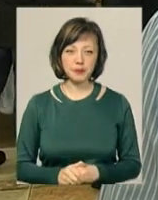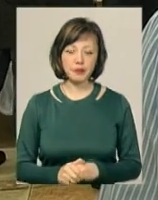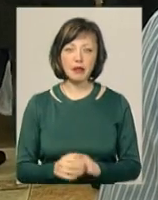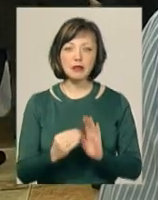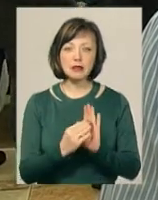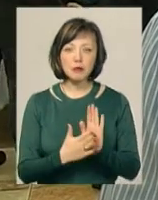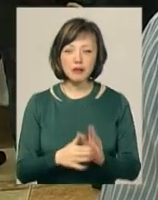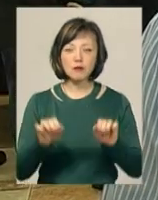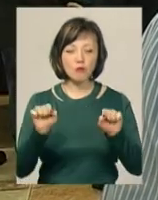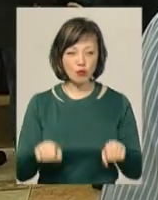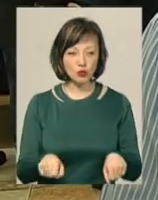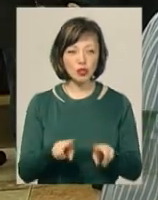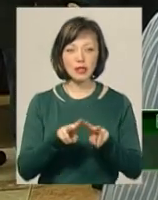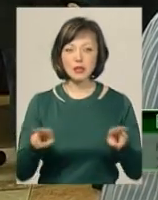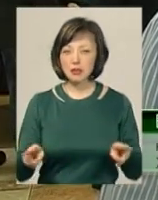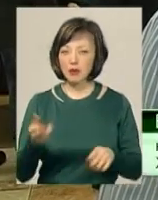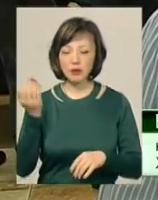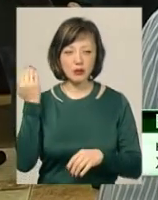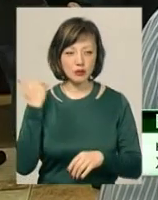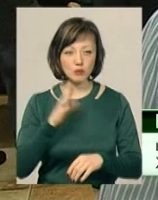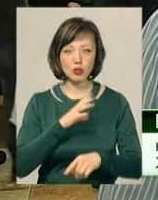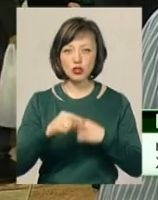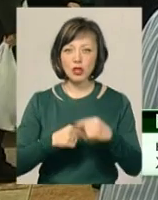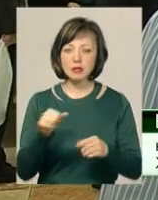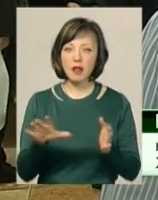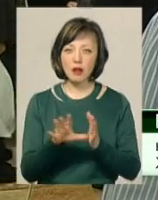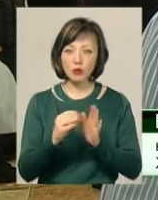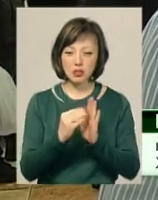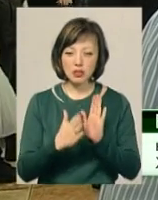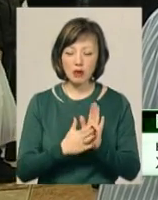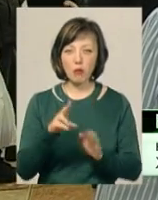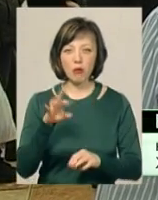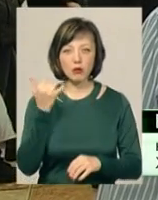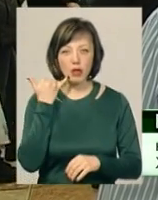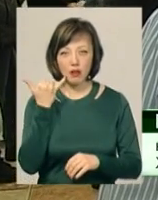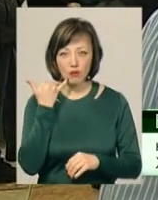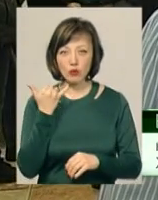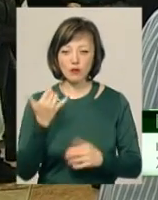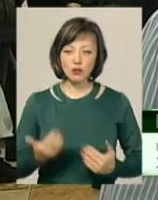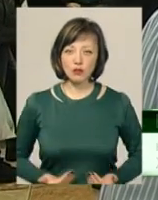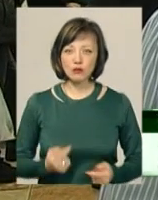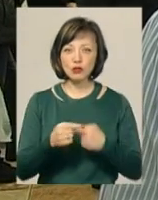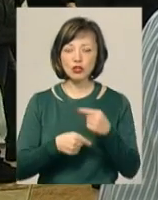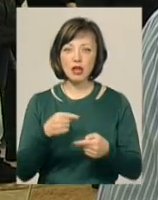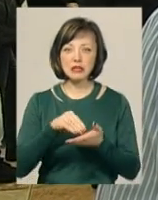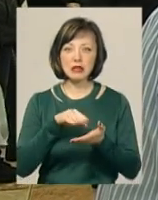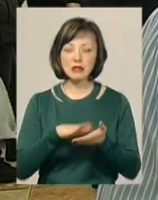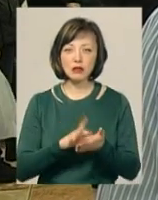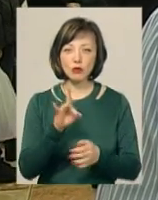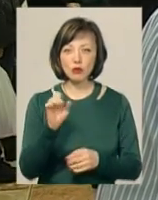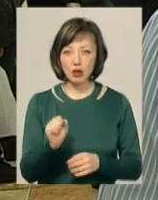Записуватись можна буде точно так само, як і записували, через електронний запис, по телефону, вживу, через реєстратуру.